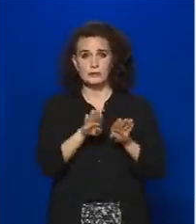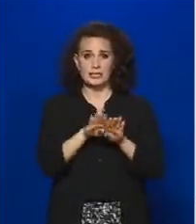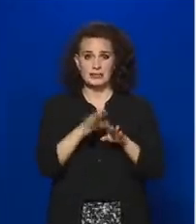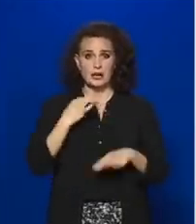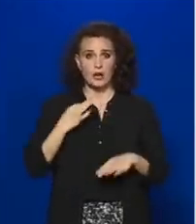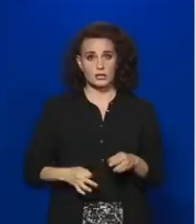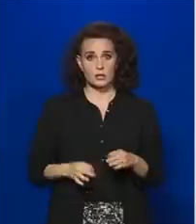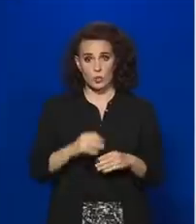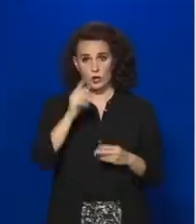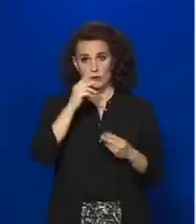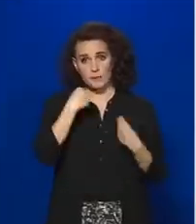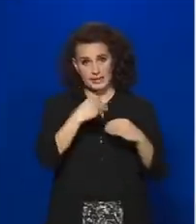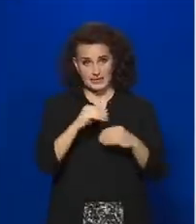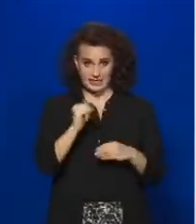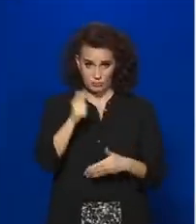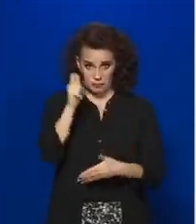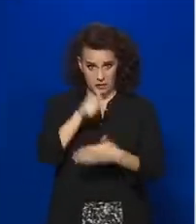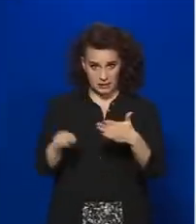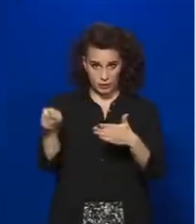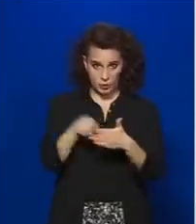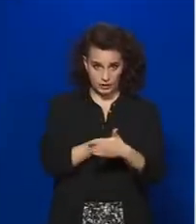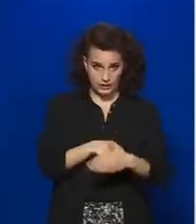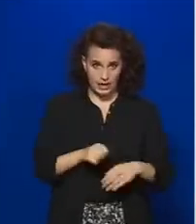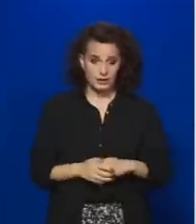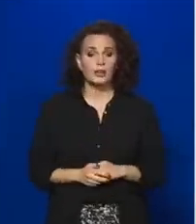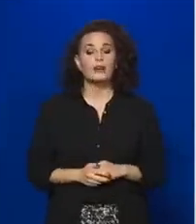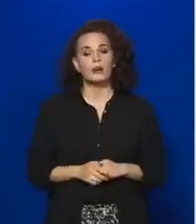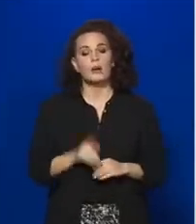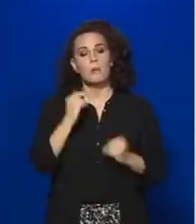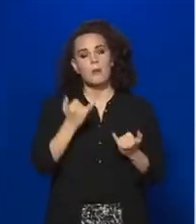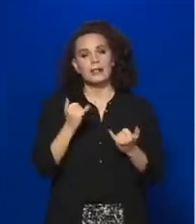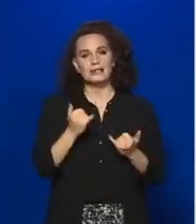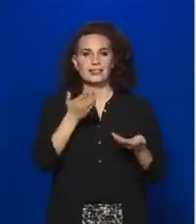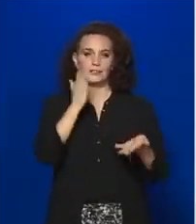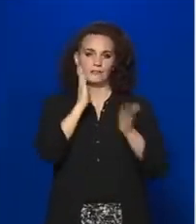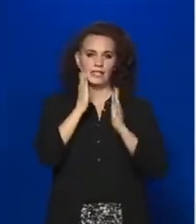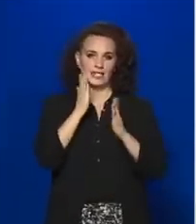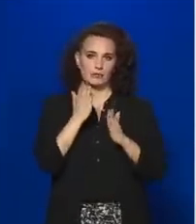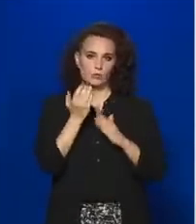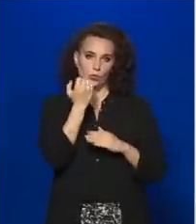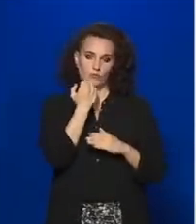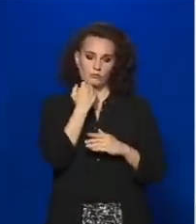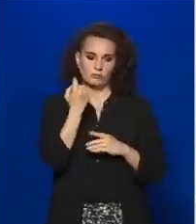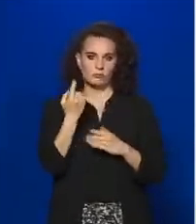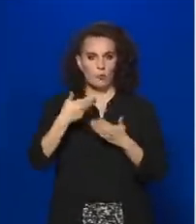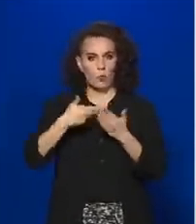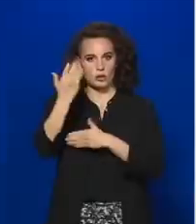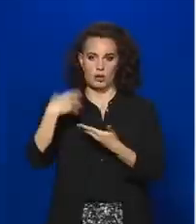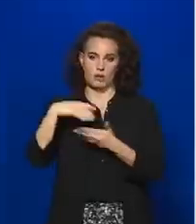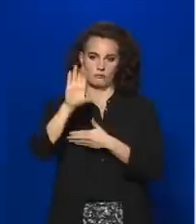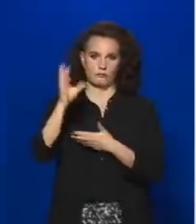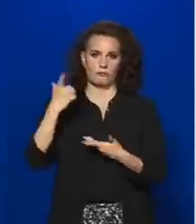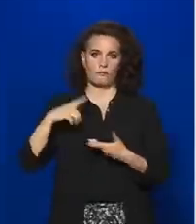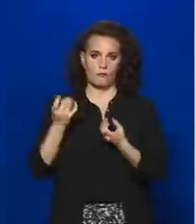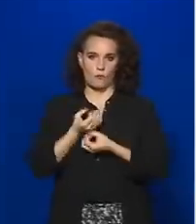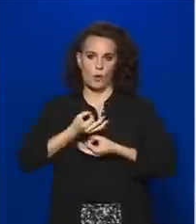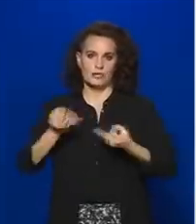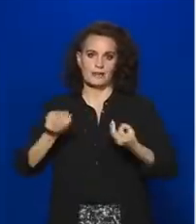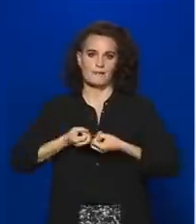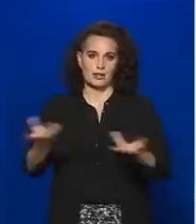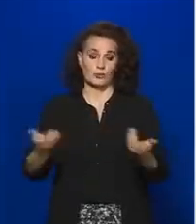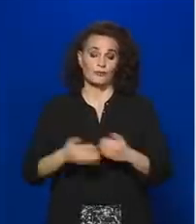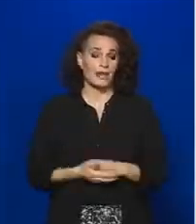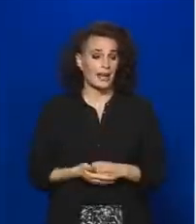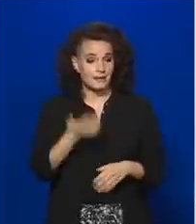is betiltották. Ezt a betiltott beszélet ma egyébként a Facebook oldalánő nyilvánosságra hozta. Példáltalának tartjuk, hogy miközben az